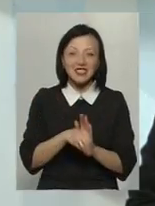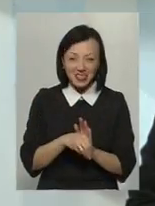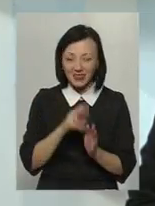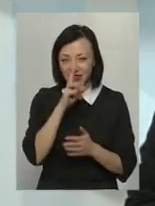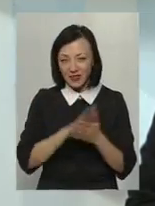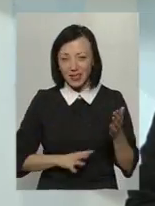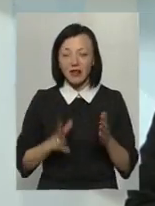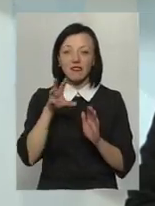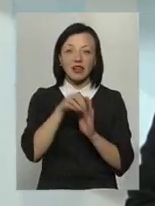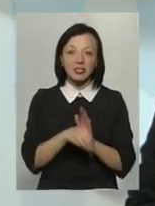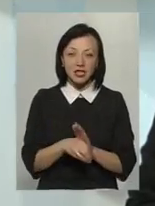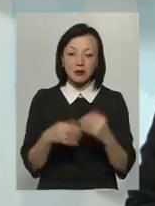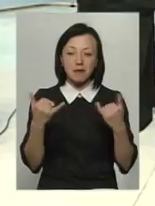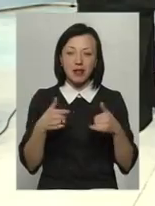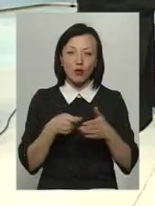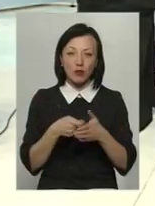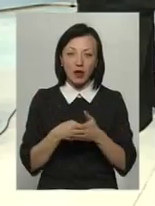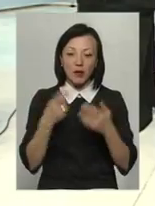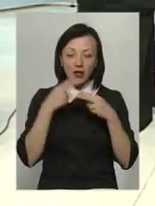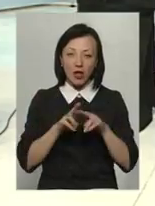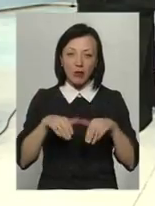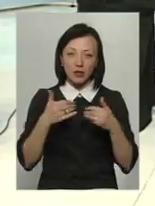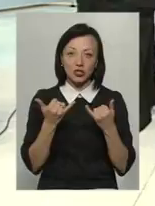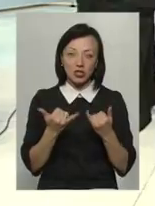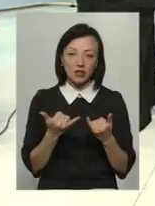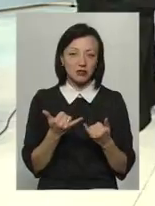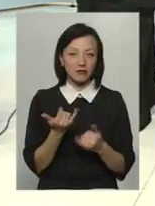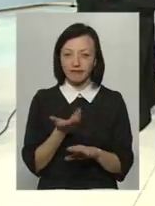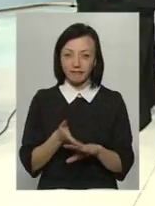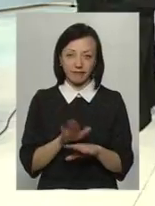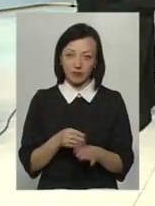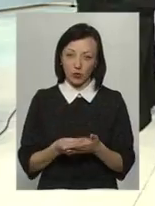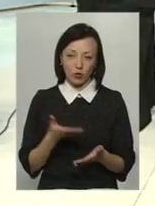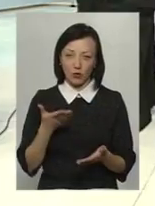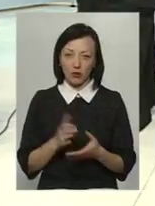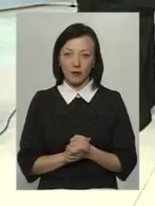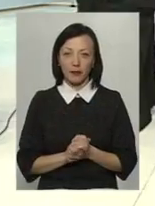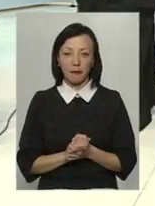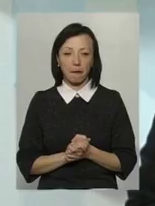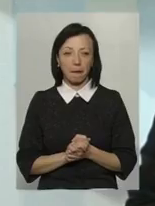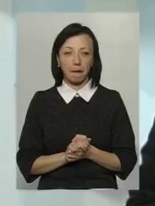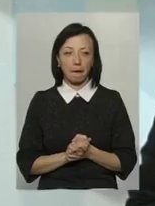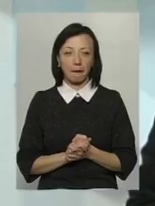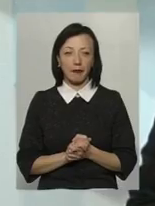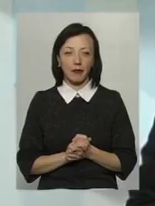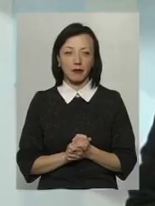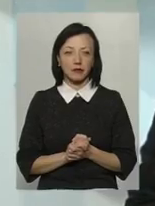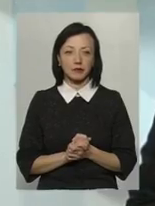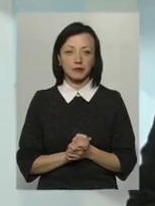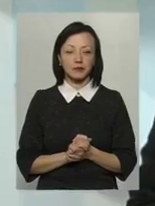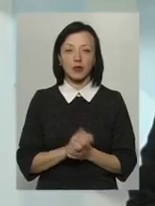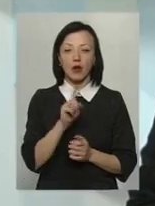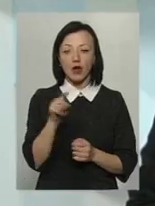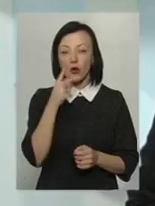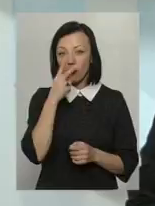по технології рекомендували, зараз фермерам дуже накладно. Тобто, вони